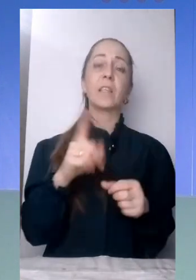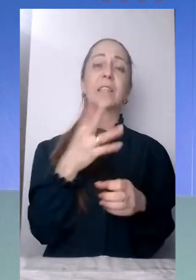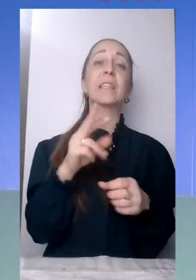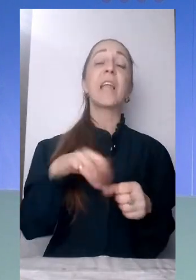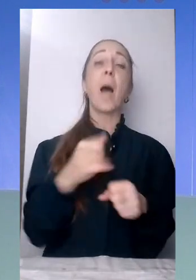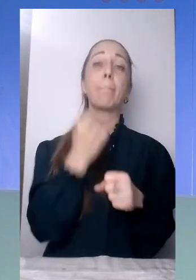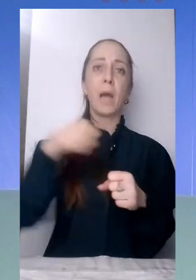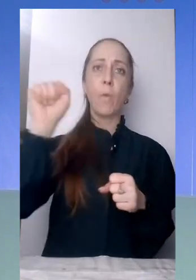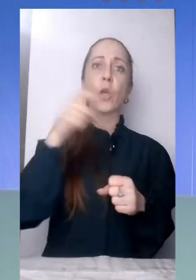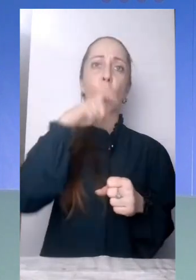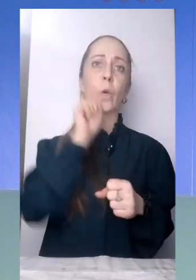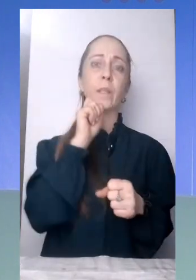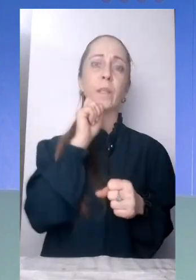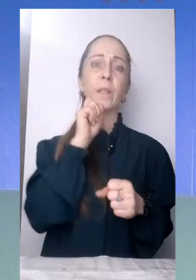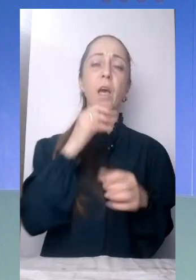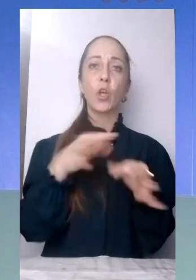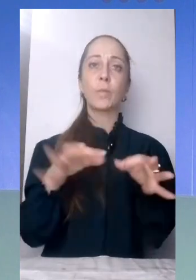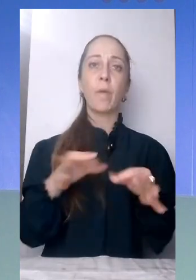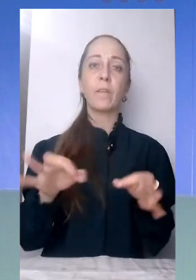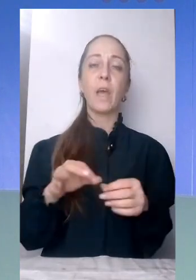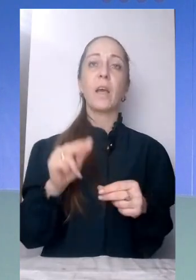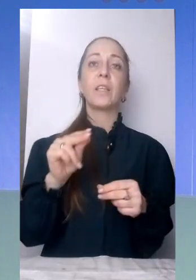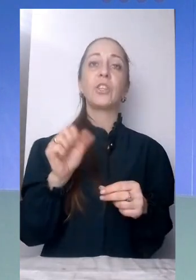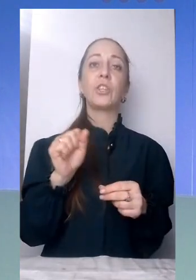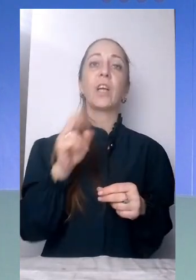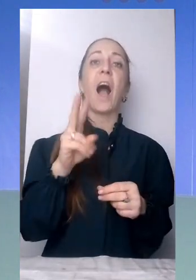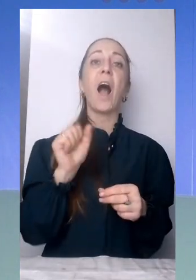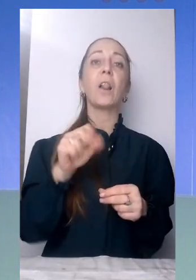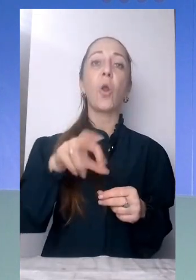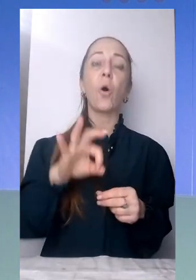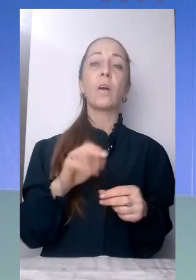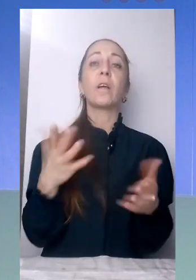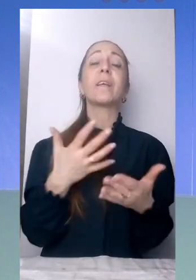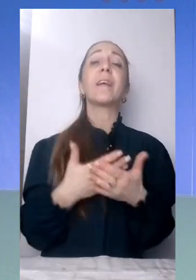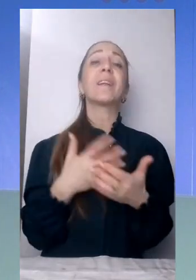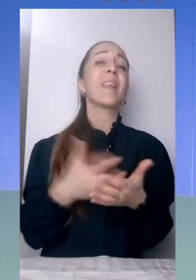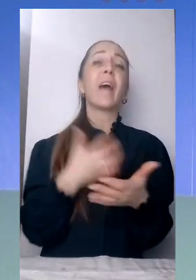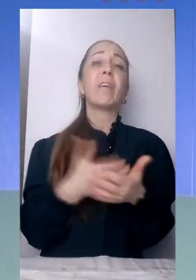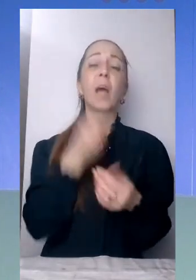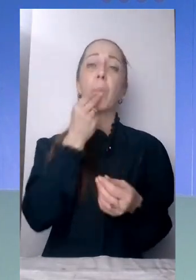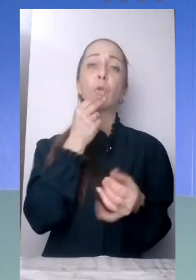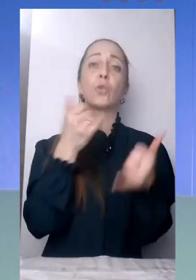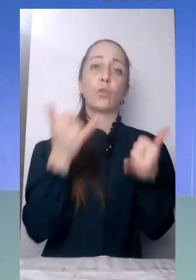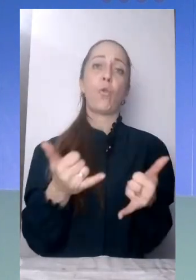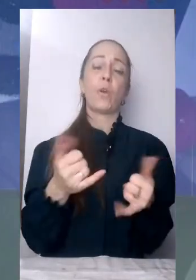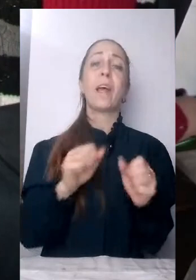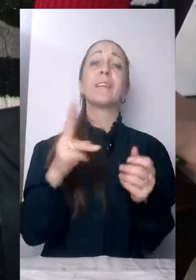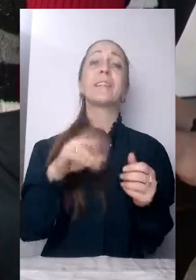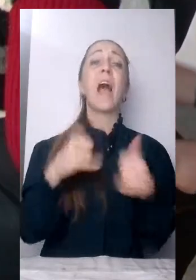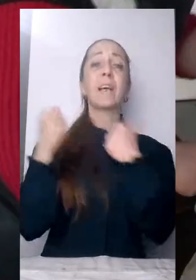Чехало. Що готують та яких продуктів нині бракує для повноцінного харчування захисників, знає Наталя Старнець.